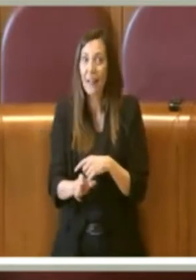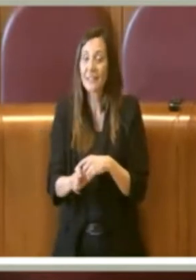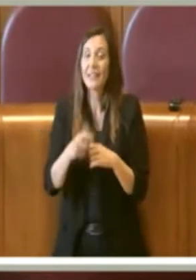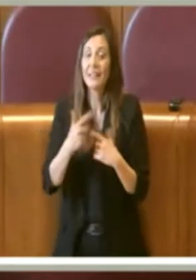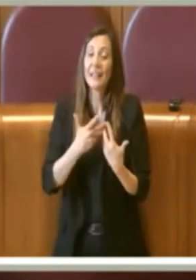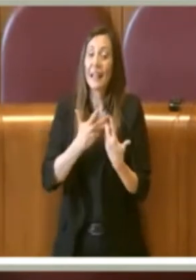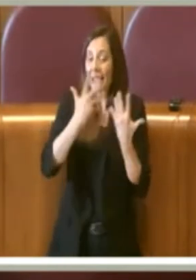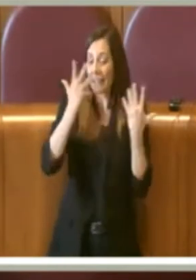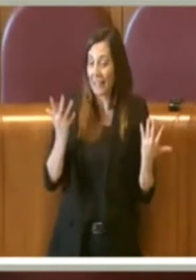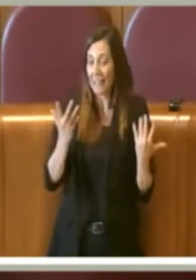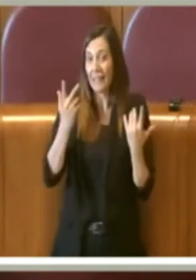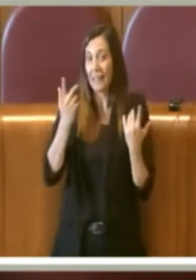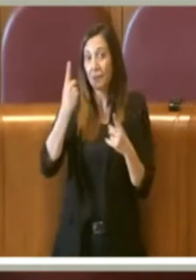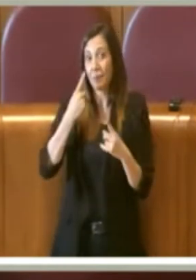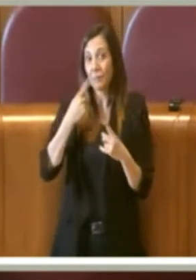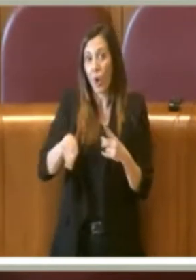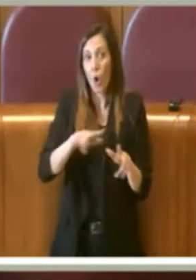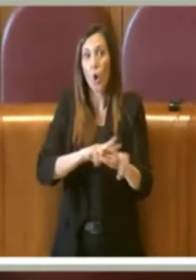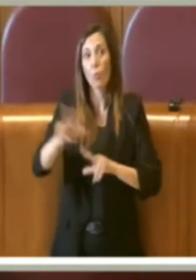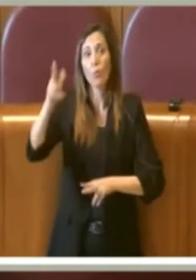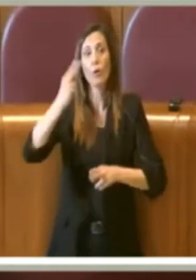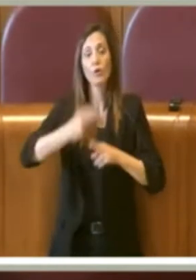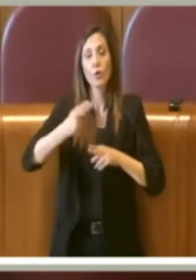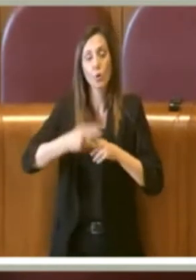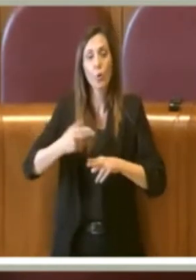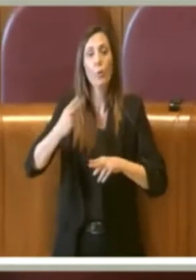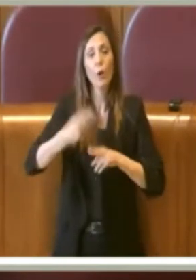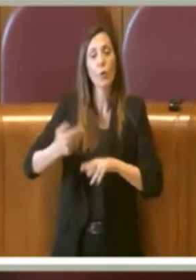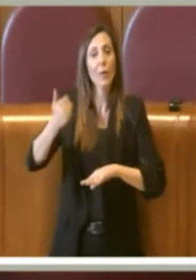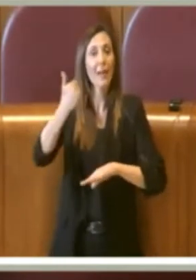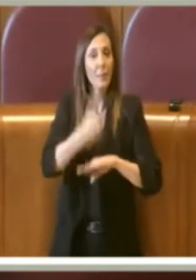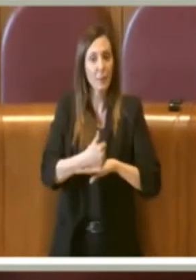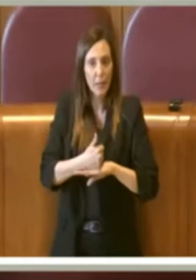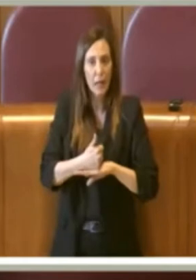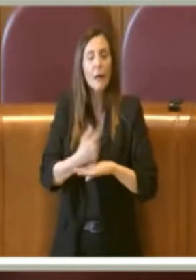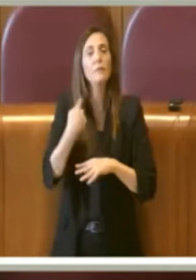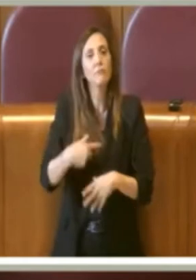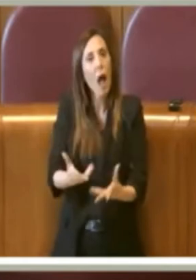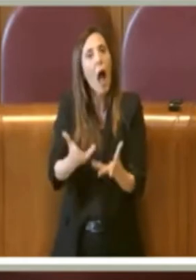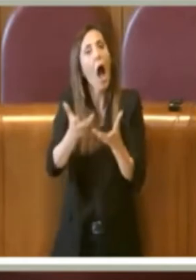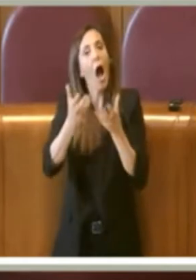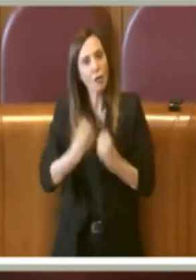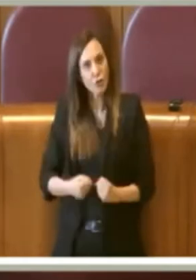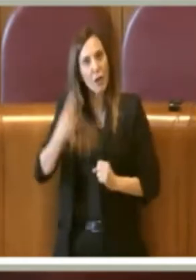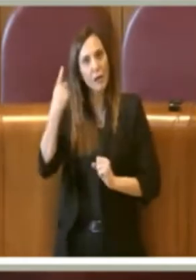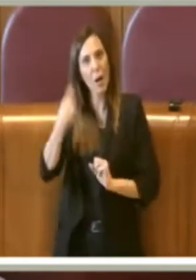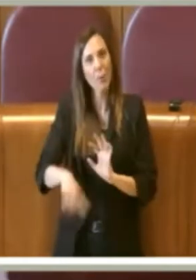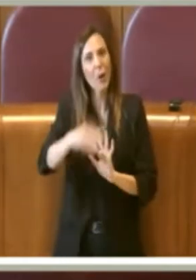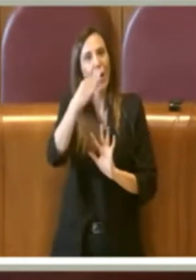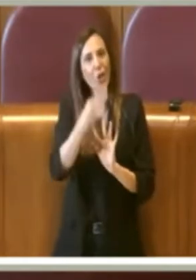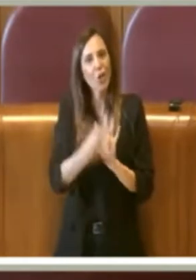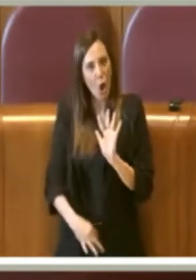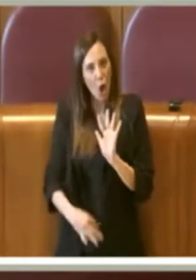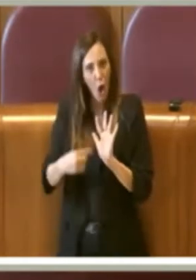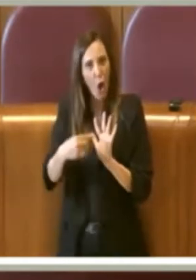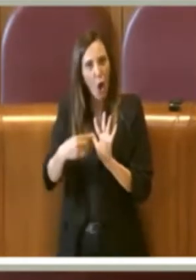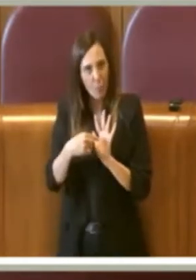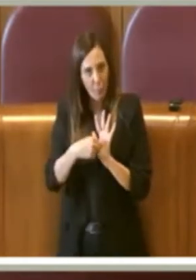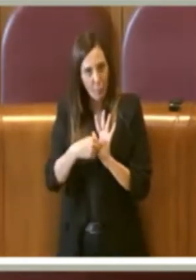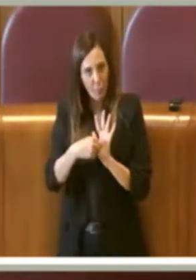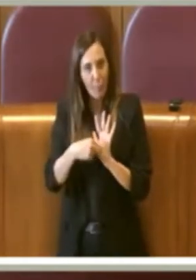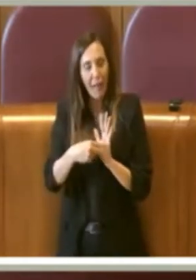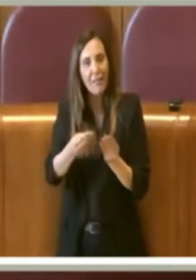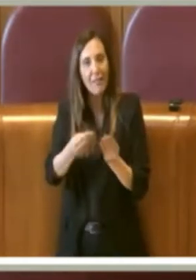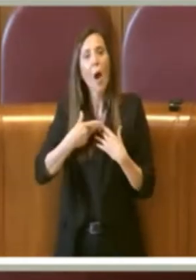ovviamente oggi il Comune di Roma, Roma Capitale va a recepire quelle norme che di fatto permettono